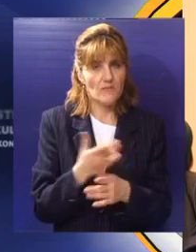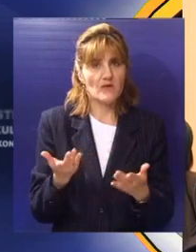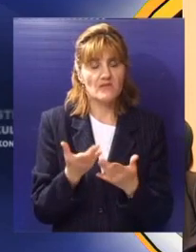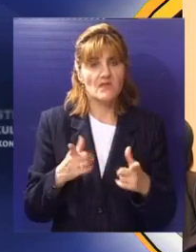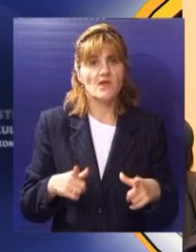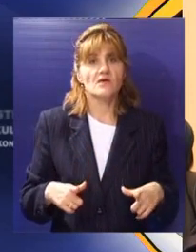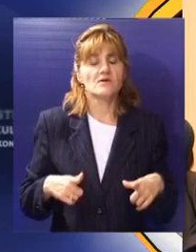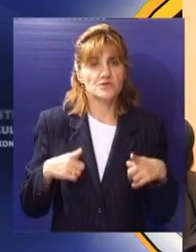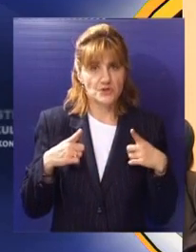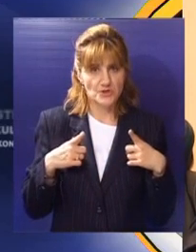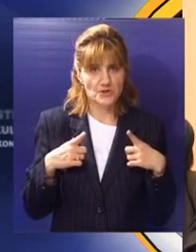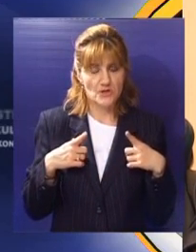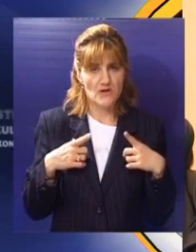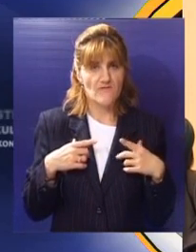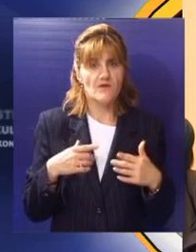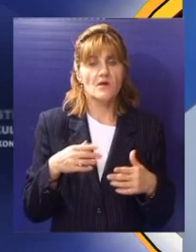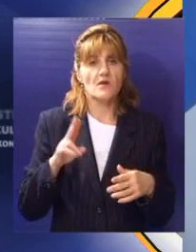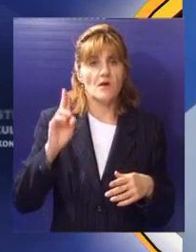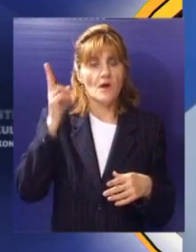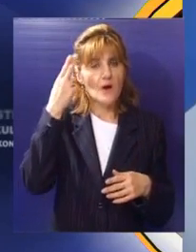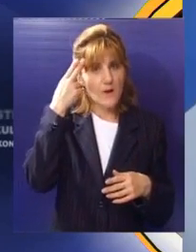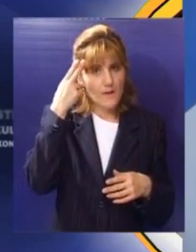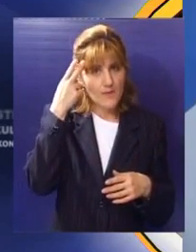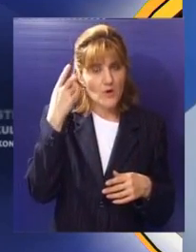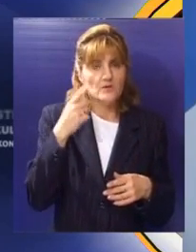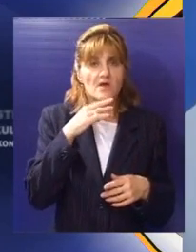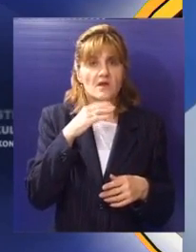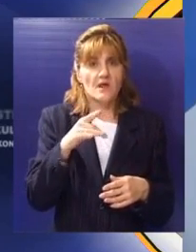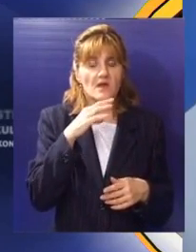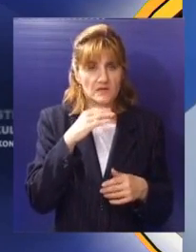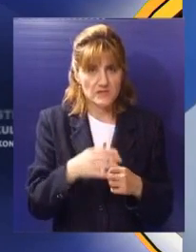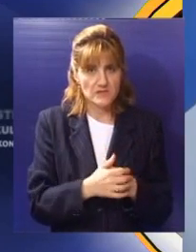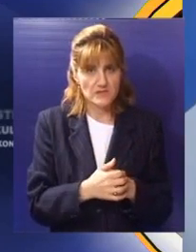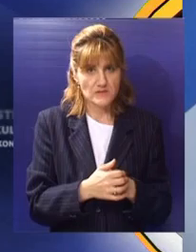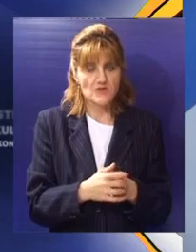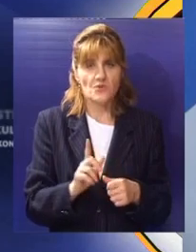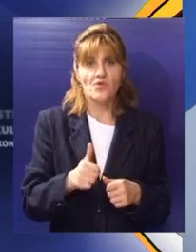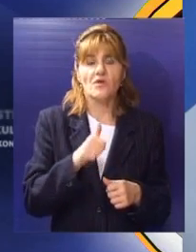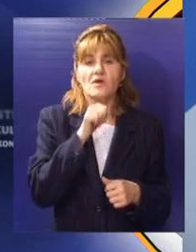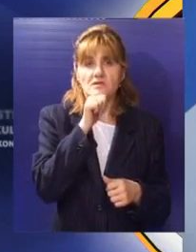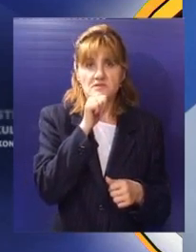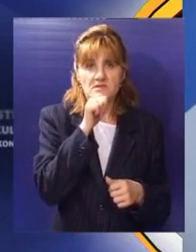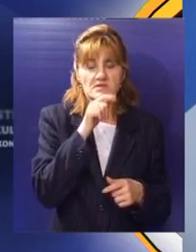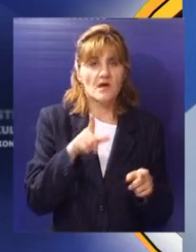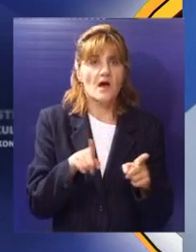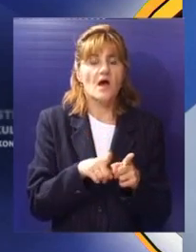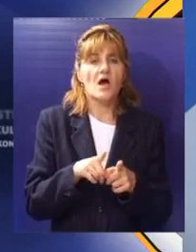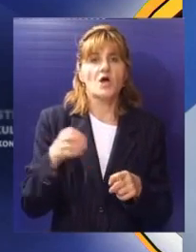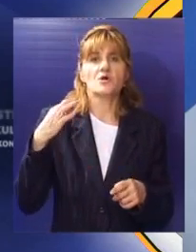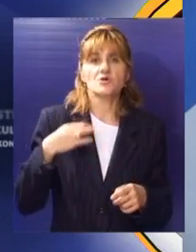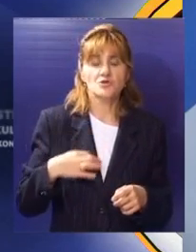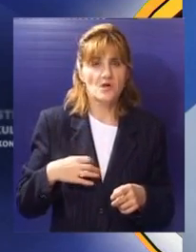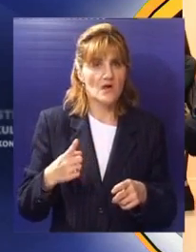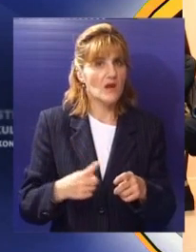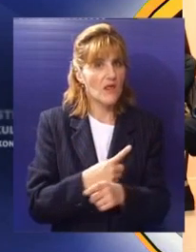u kome on živi. Poenta čuvene febrove izreke o istoriji kao kćeri